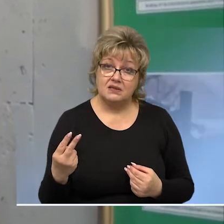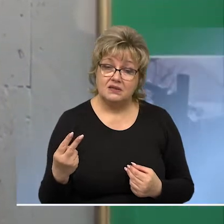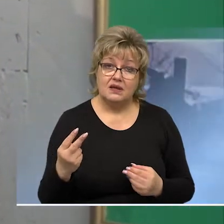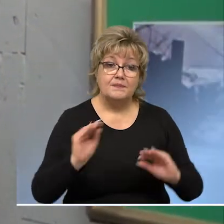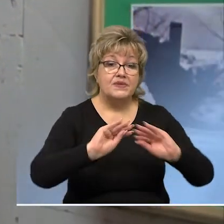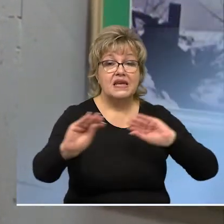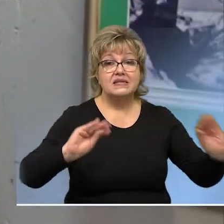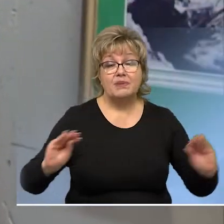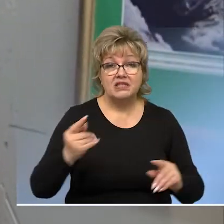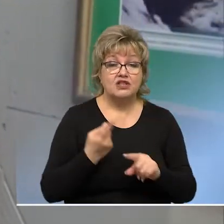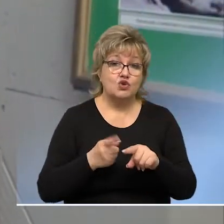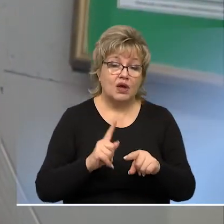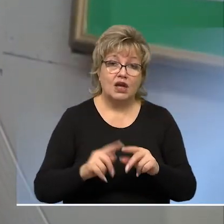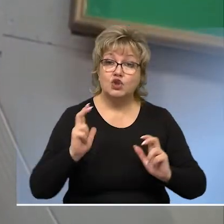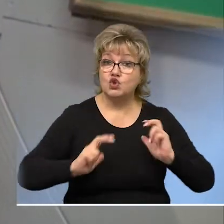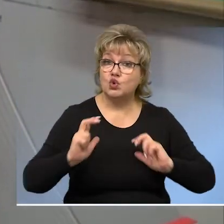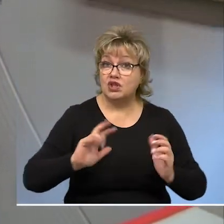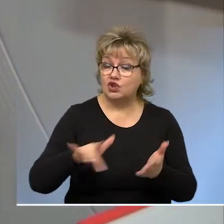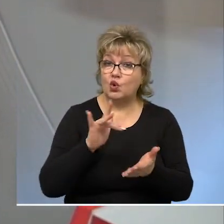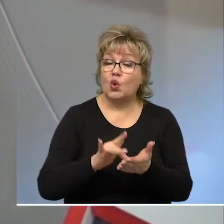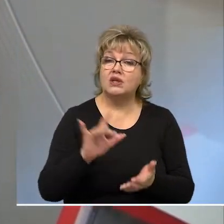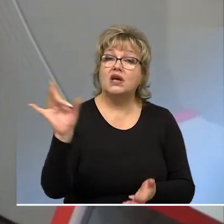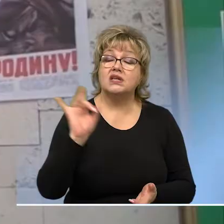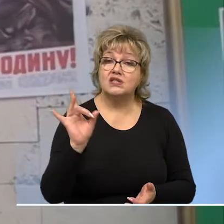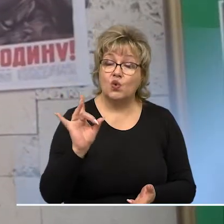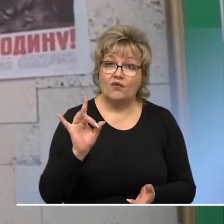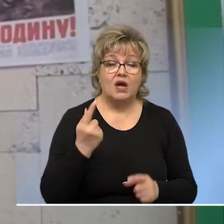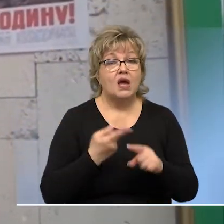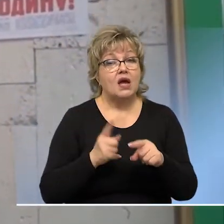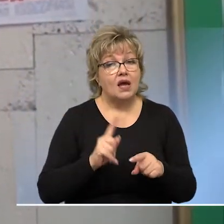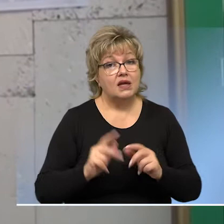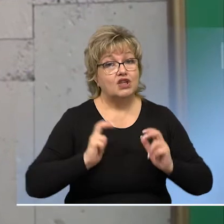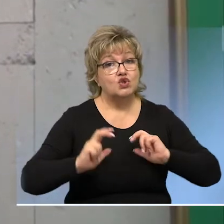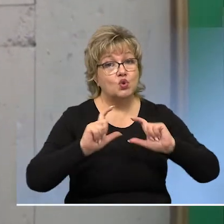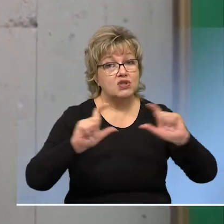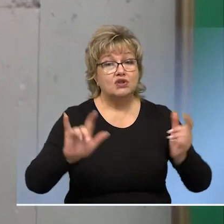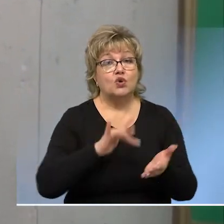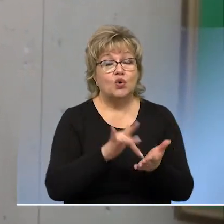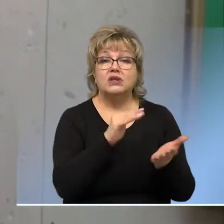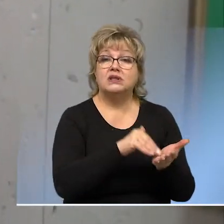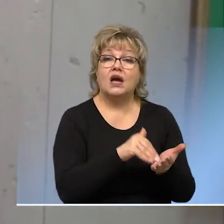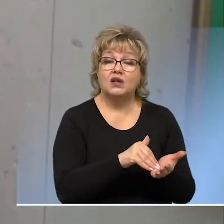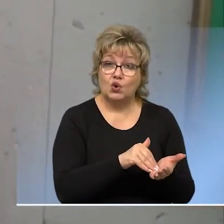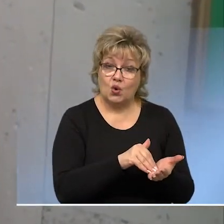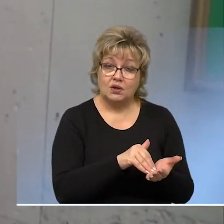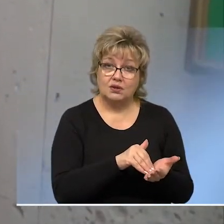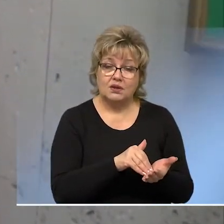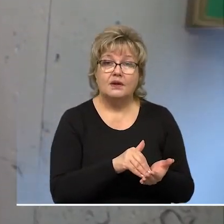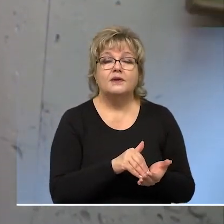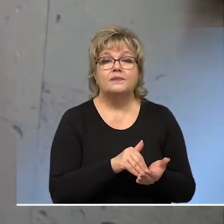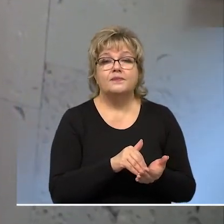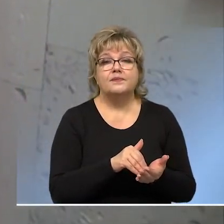экспозицию. Это студенты из города Ростова-на-Дону, это студенты из города Таганрог.